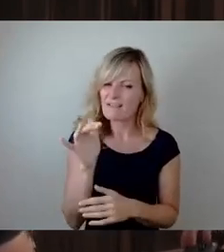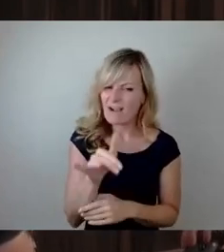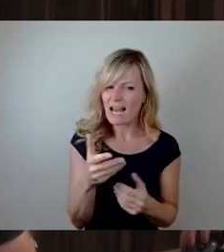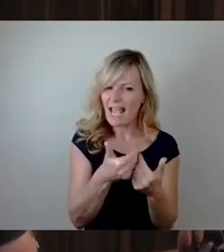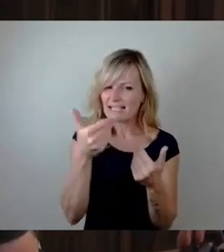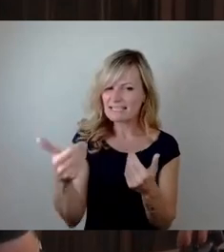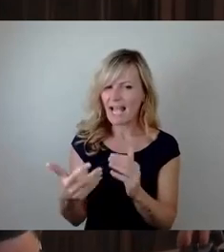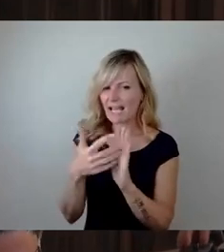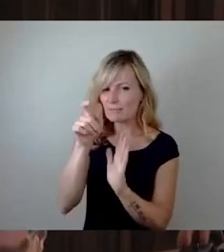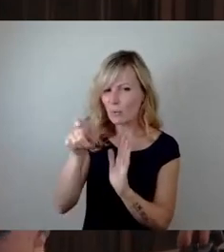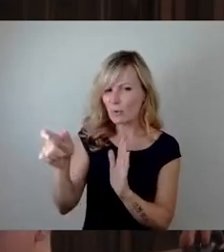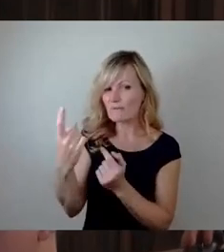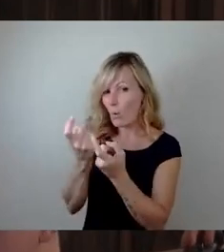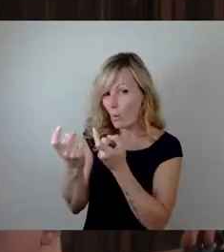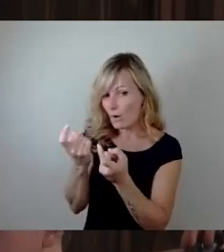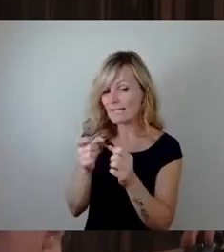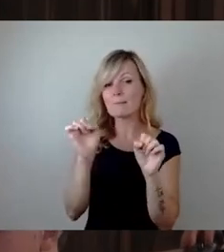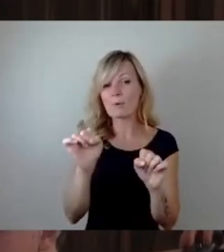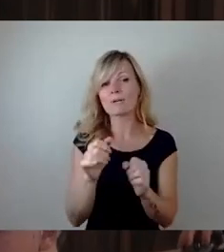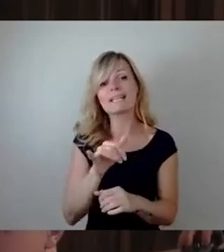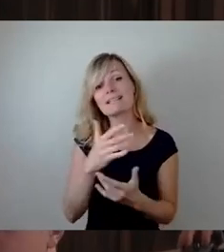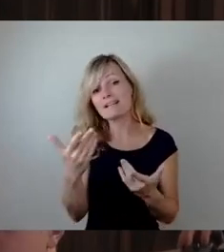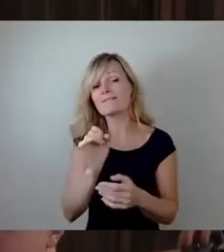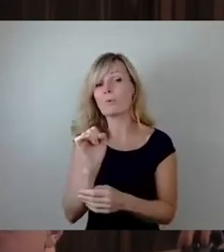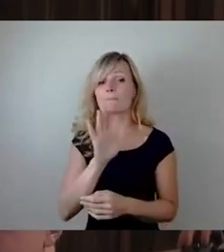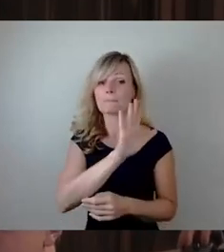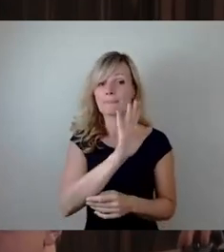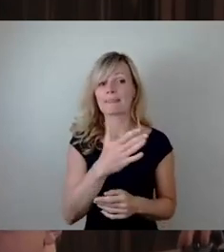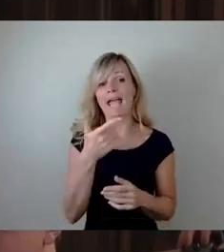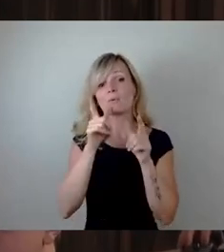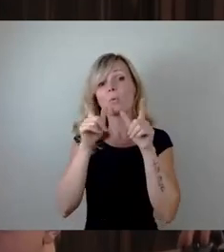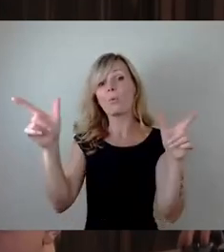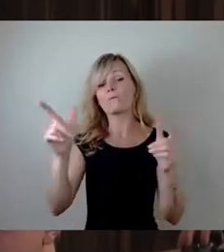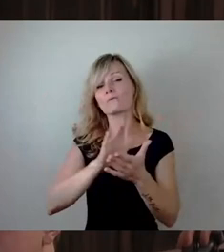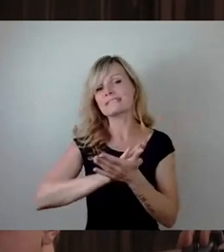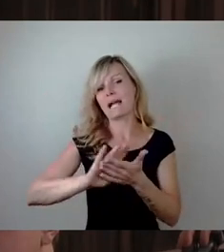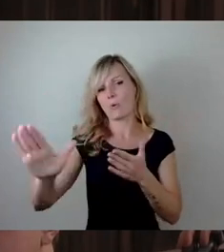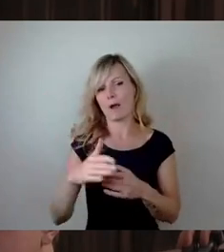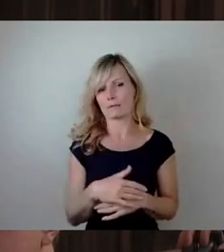Prüfer zurate ziehen? Es geht immerhin um Ihren tadellosen Ruf. Scherz.